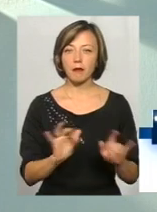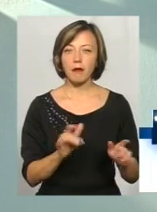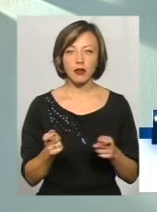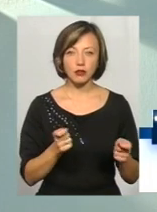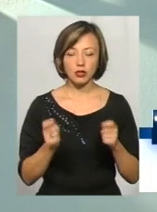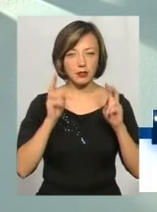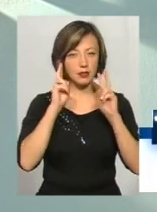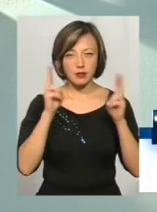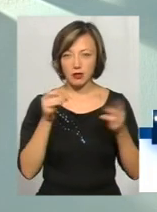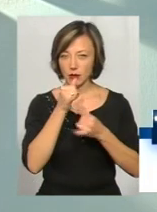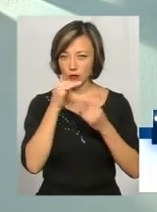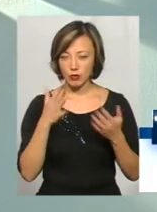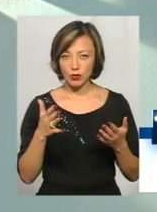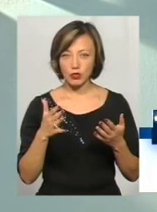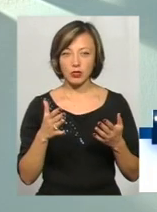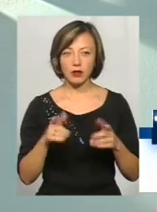знає,